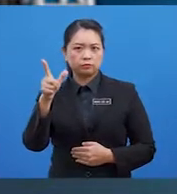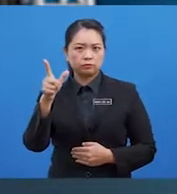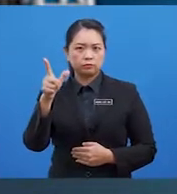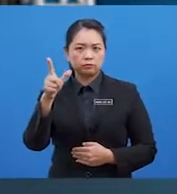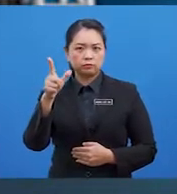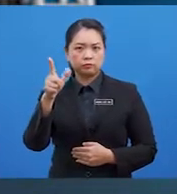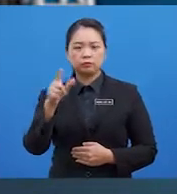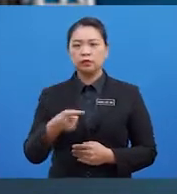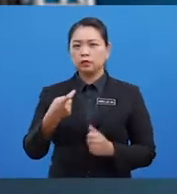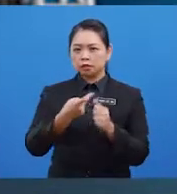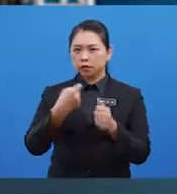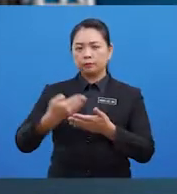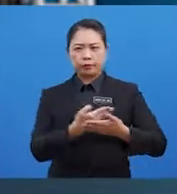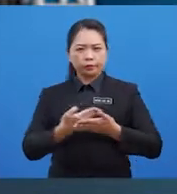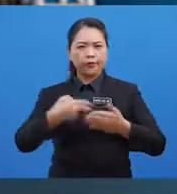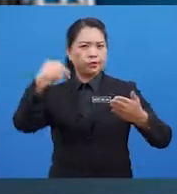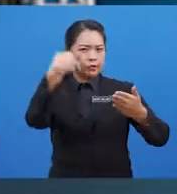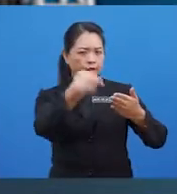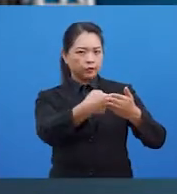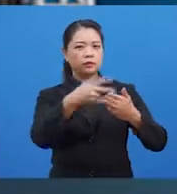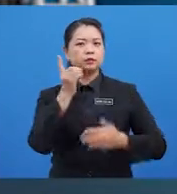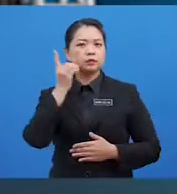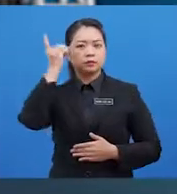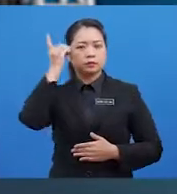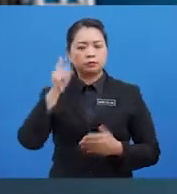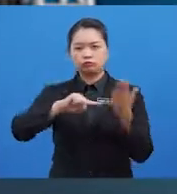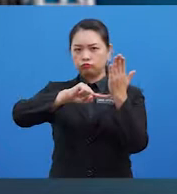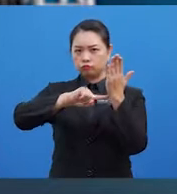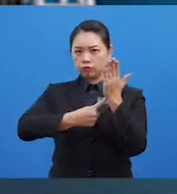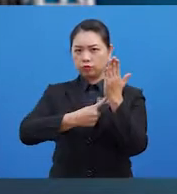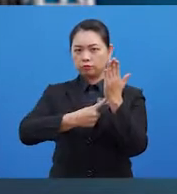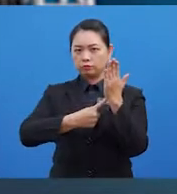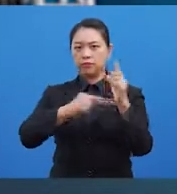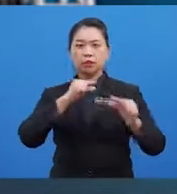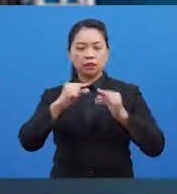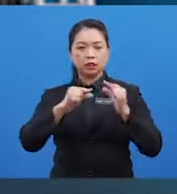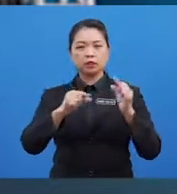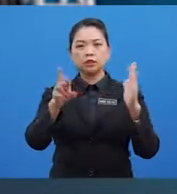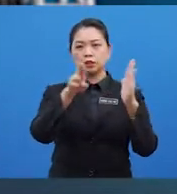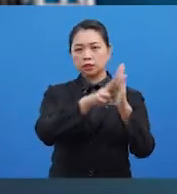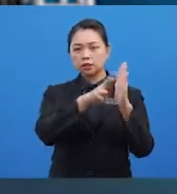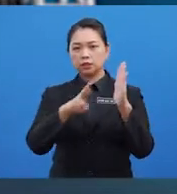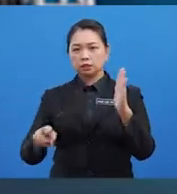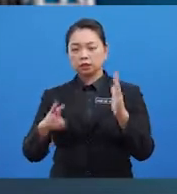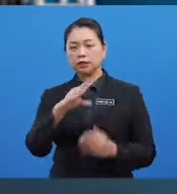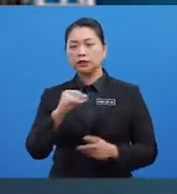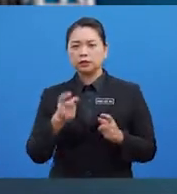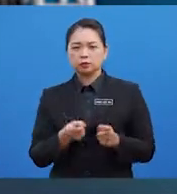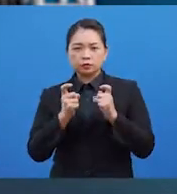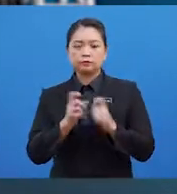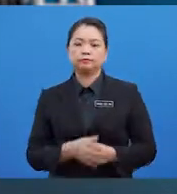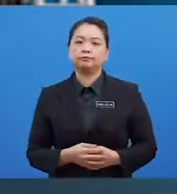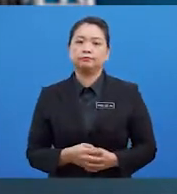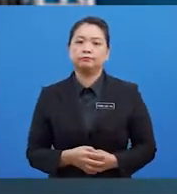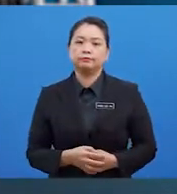Bayi hingga ke peringkat dewasa Ia bermula dari fasa Pergerakan reflexif Dan sepontan